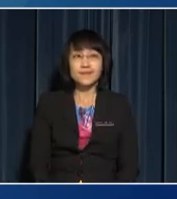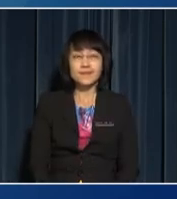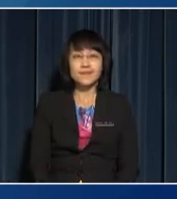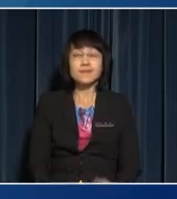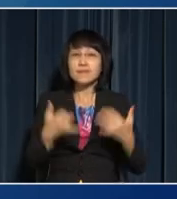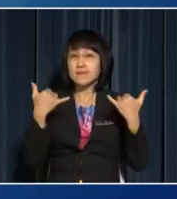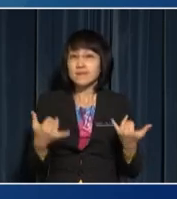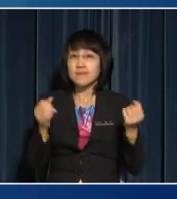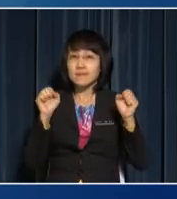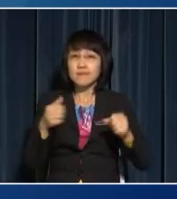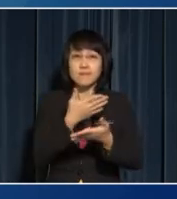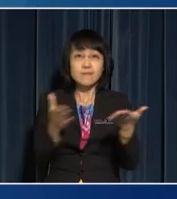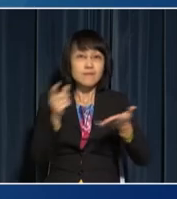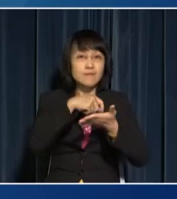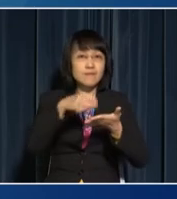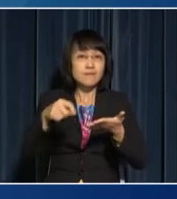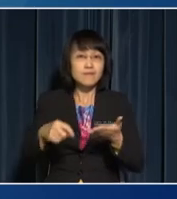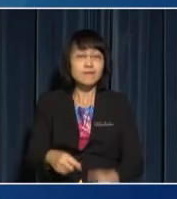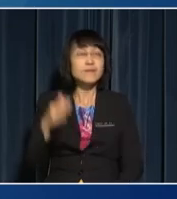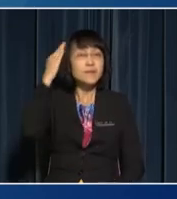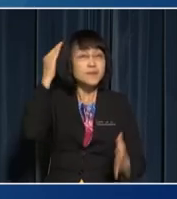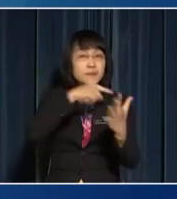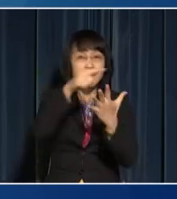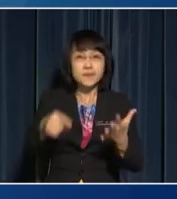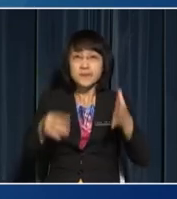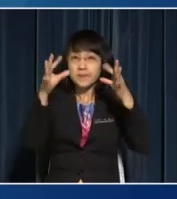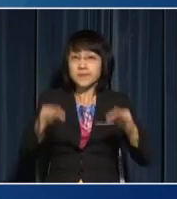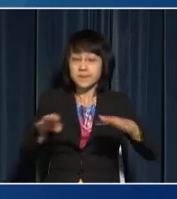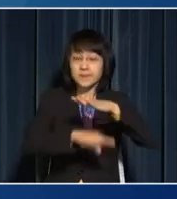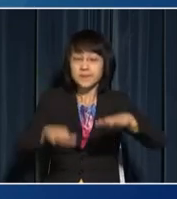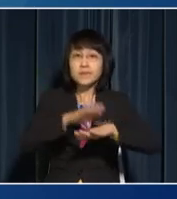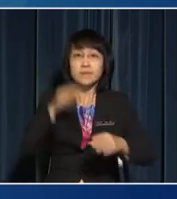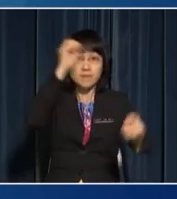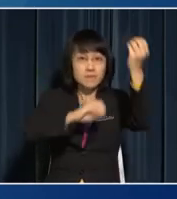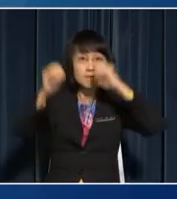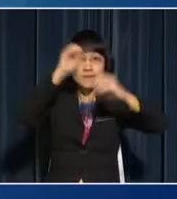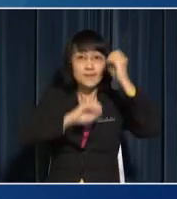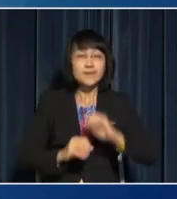Now, can you write the inferences based on your observations?